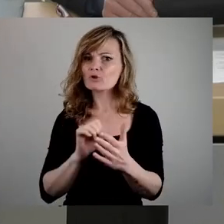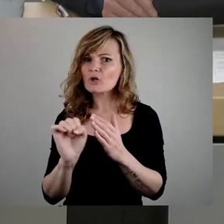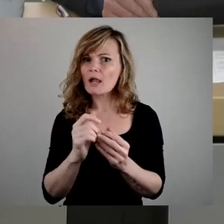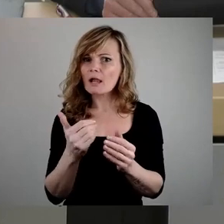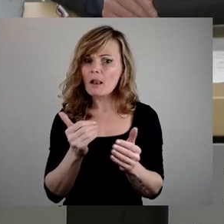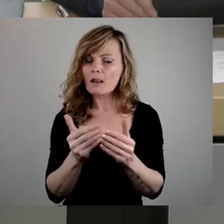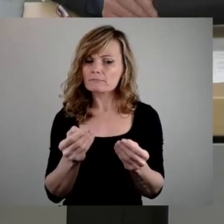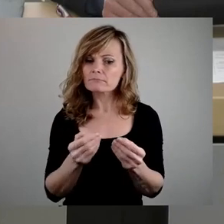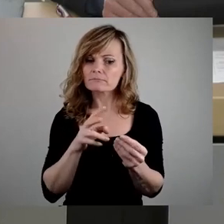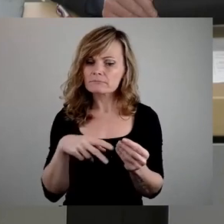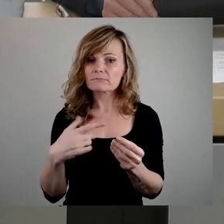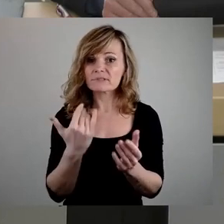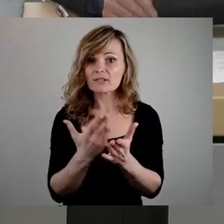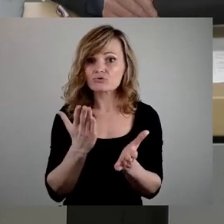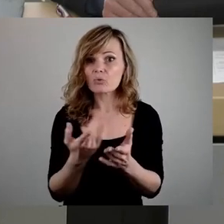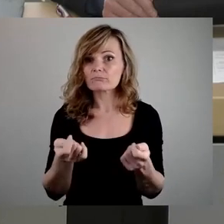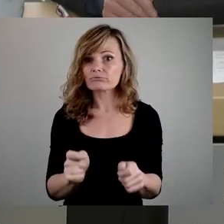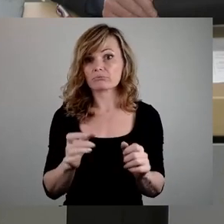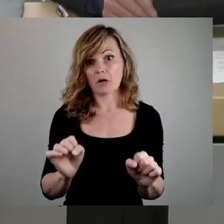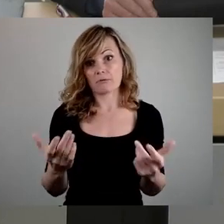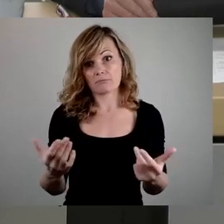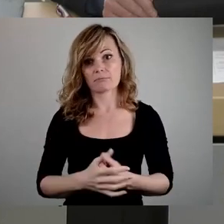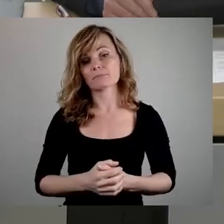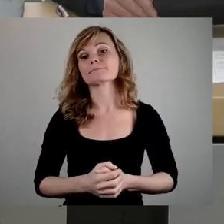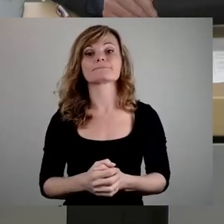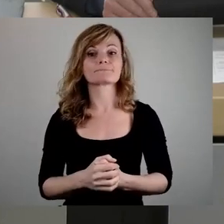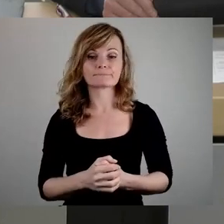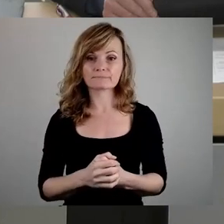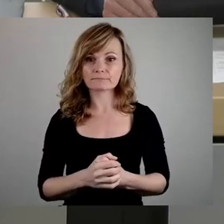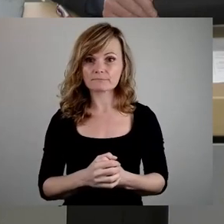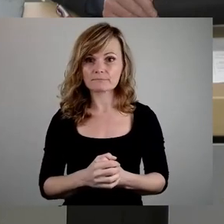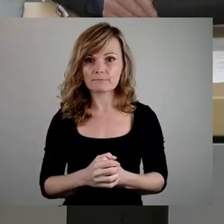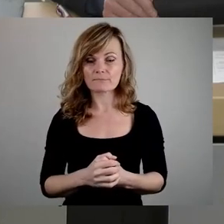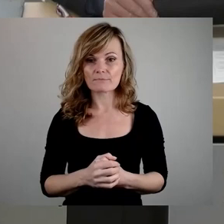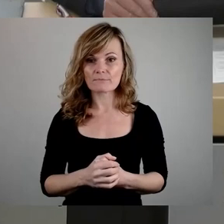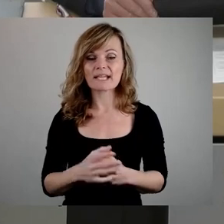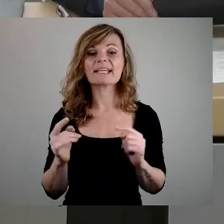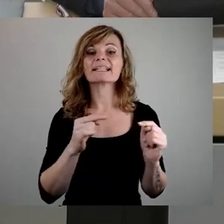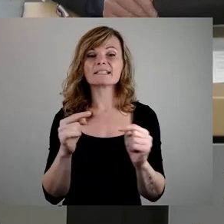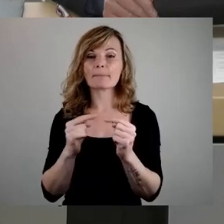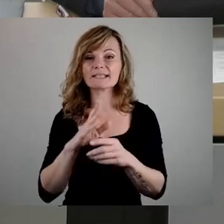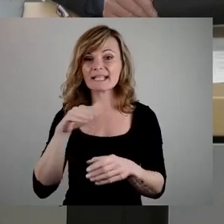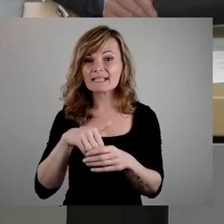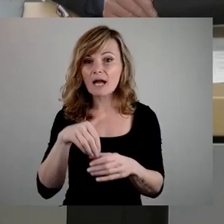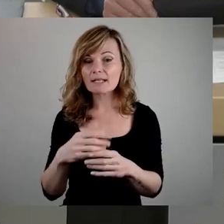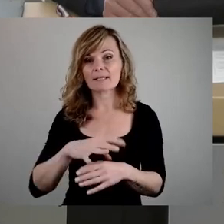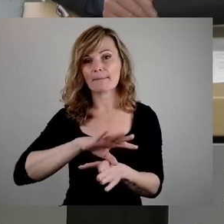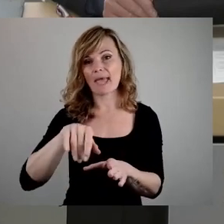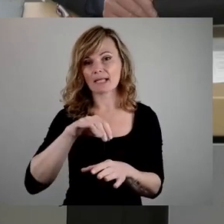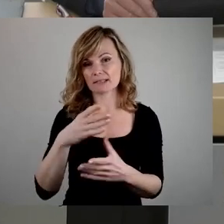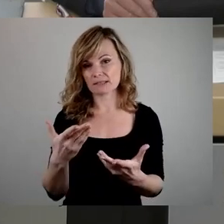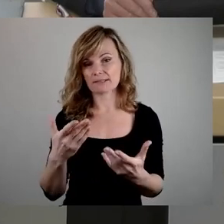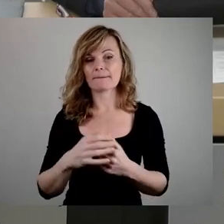eine beschlossene Satzung vorliegen. Wie gesagt, die inhaltliche Debatte werden wir im März hier führen. Nächste Woche geht es in die